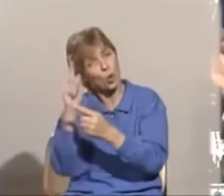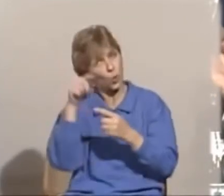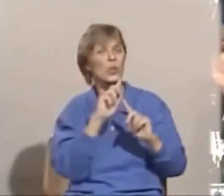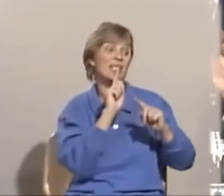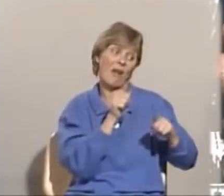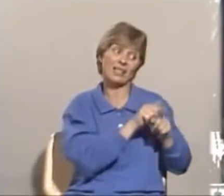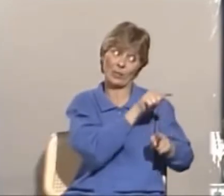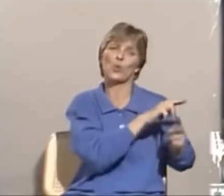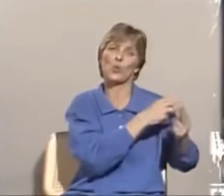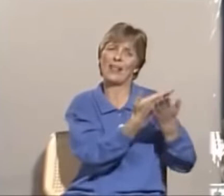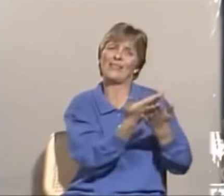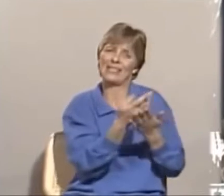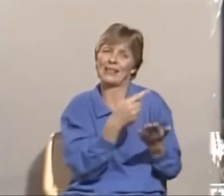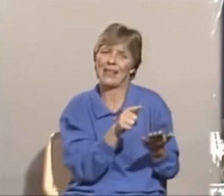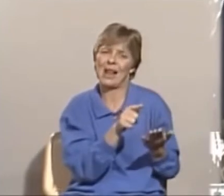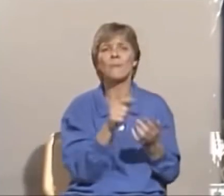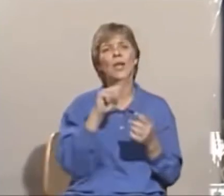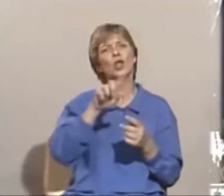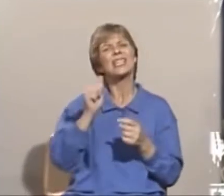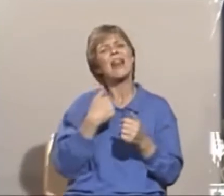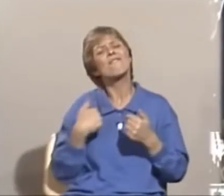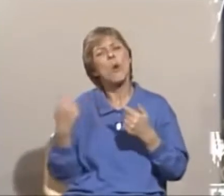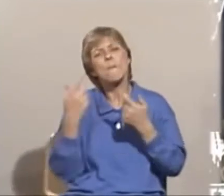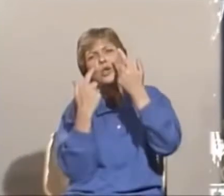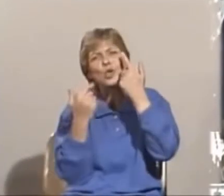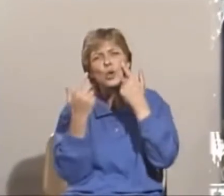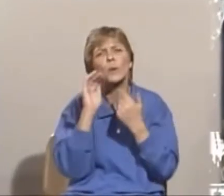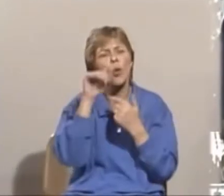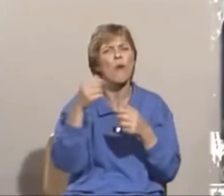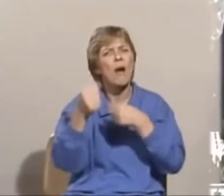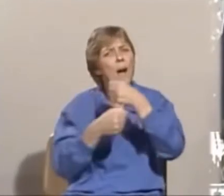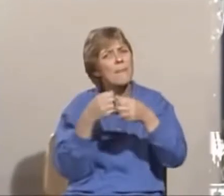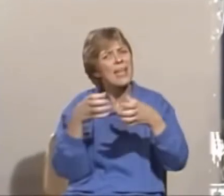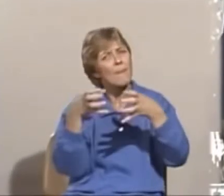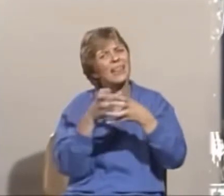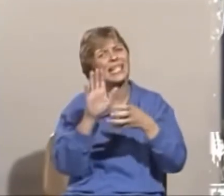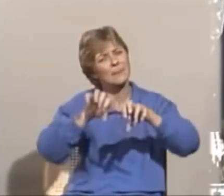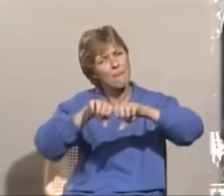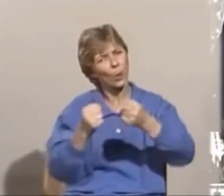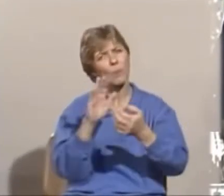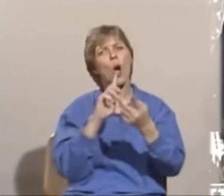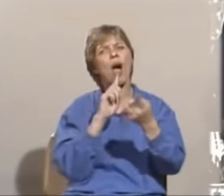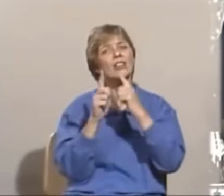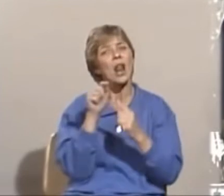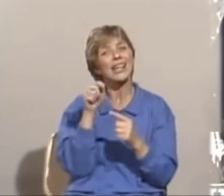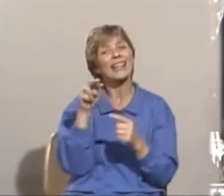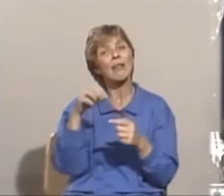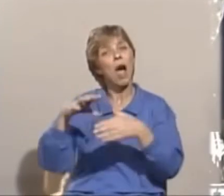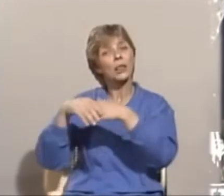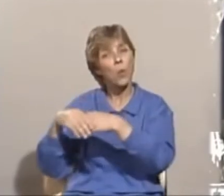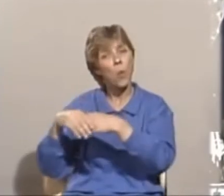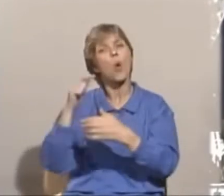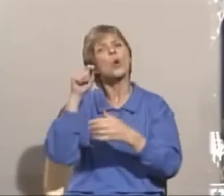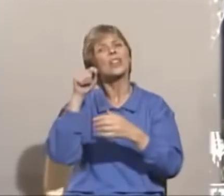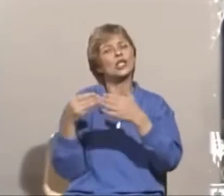slik som du gjorde der. Når det gjelder vår bekymring over Arbeiderpartiets brudd på avtaler i NATO, og